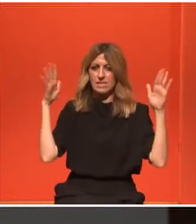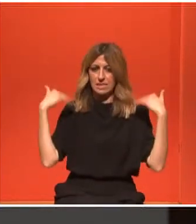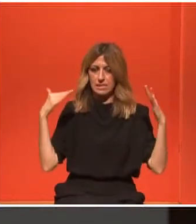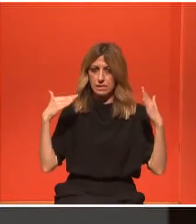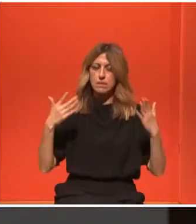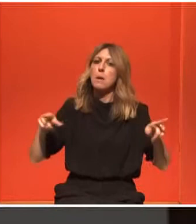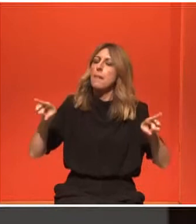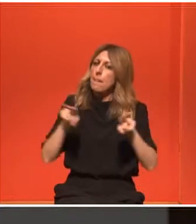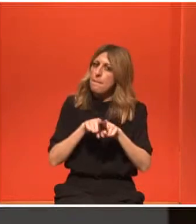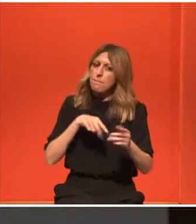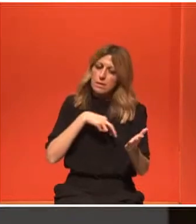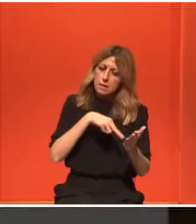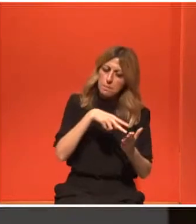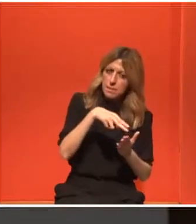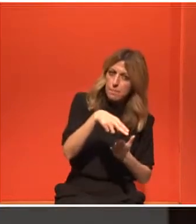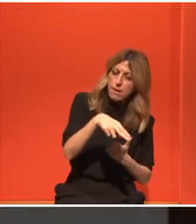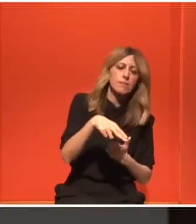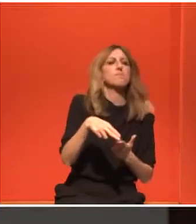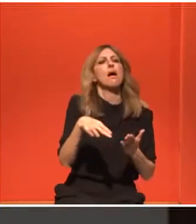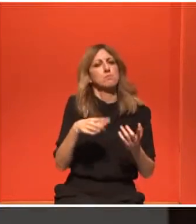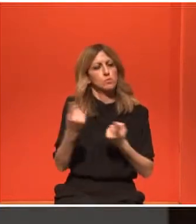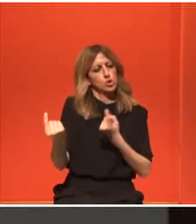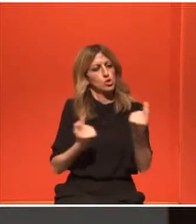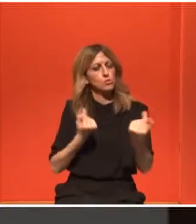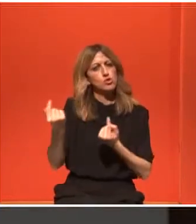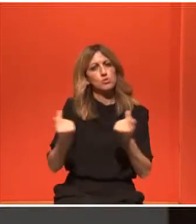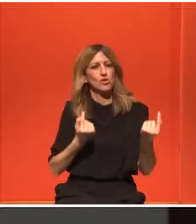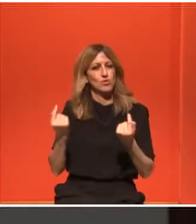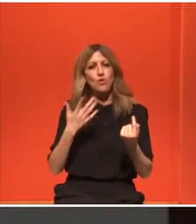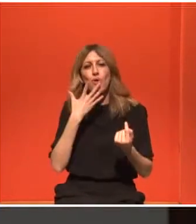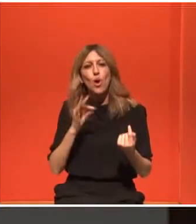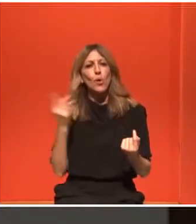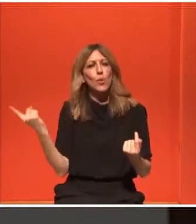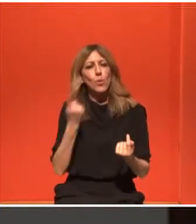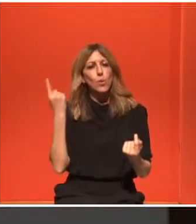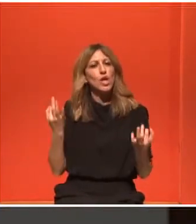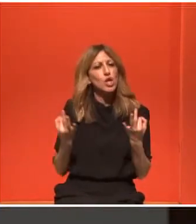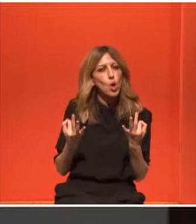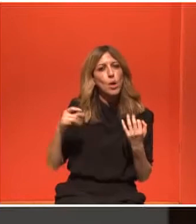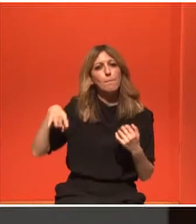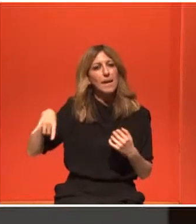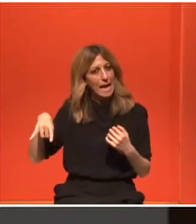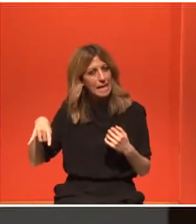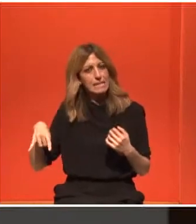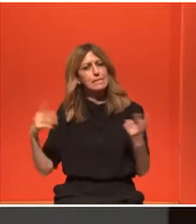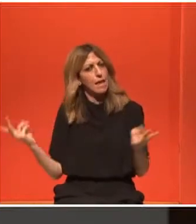διότι είναι μια αν θέλετε λειτουργική ήπια μορφή προπόνησης, στην οποία